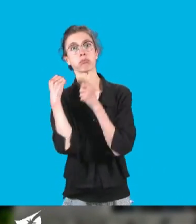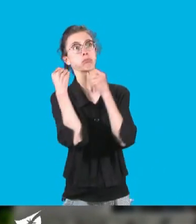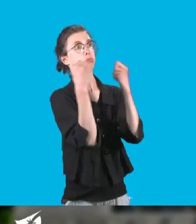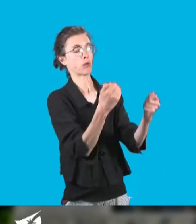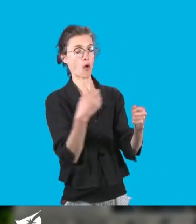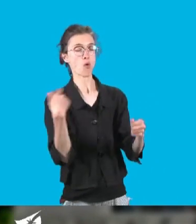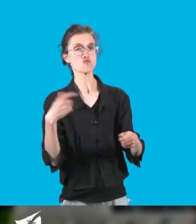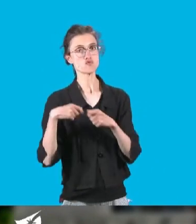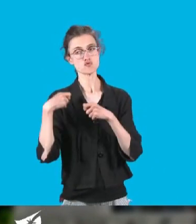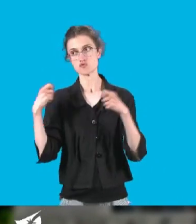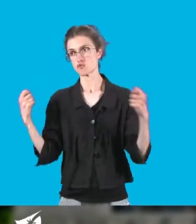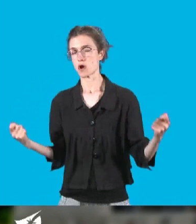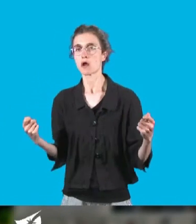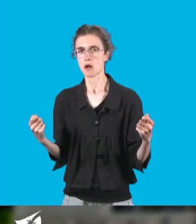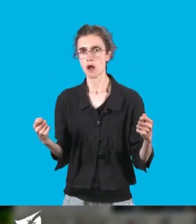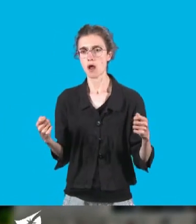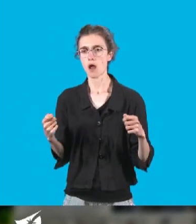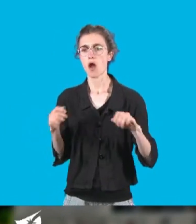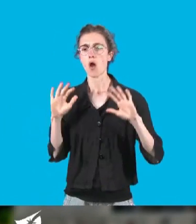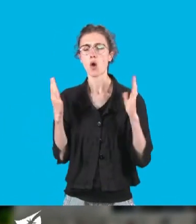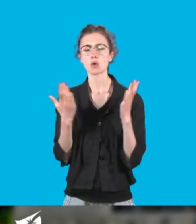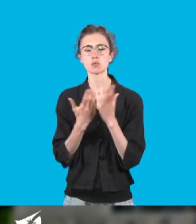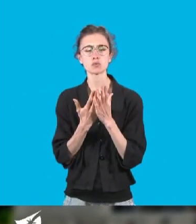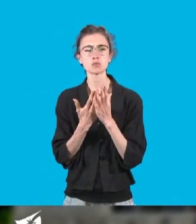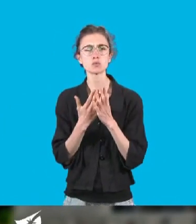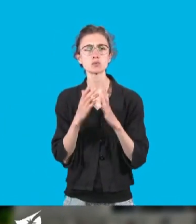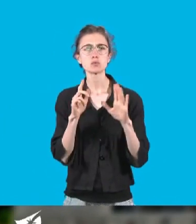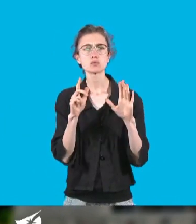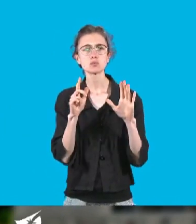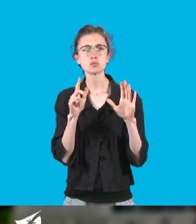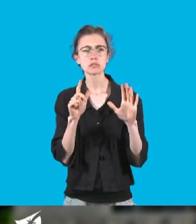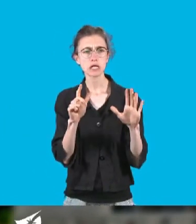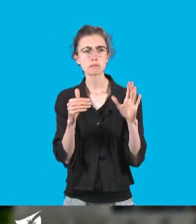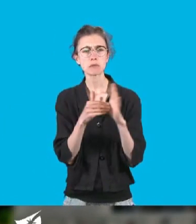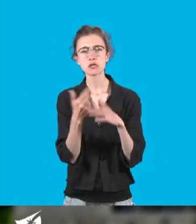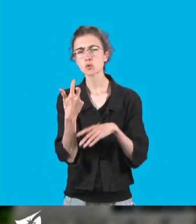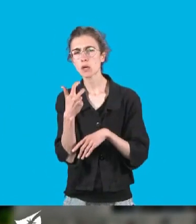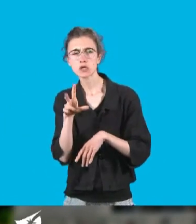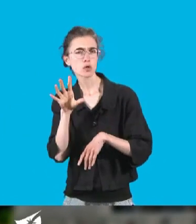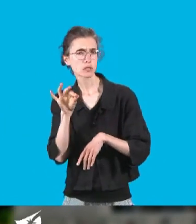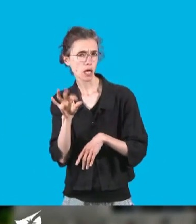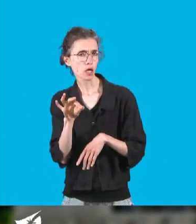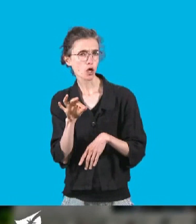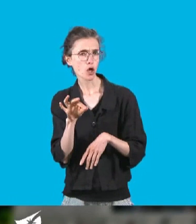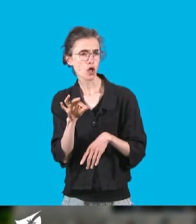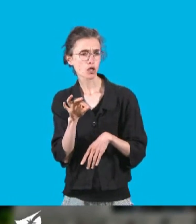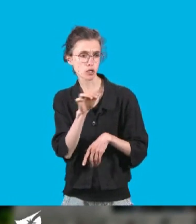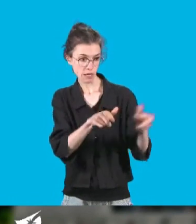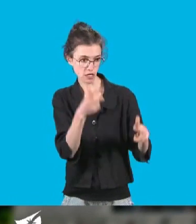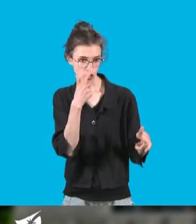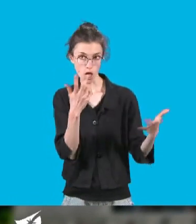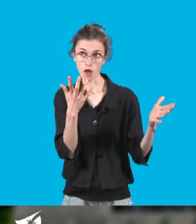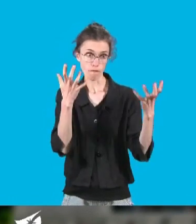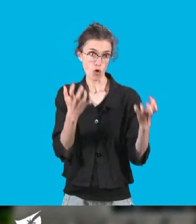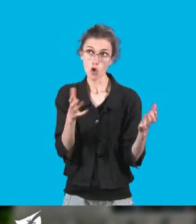demandes de logements sociaux aujourd'hui, un